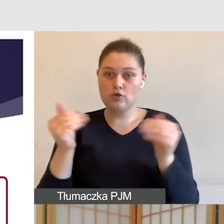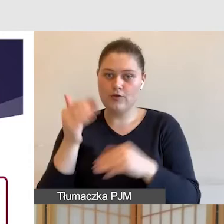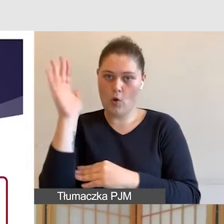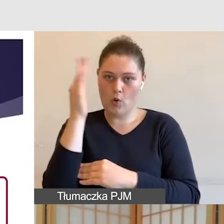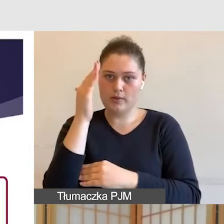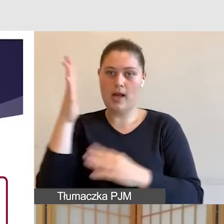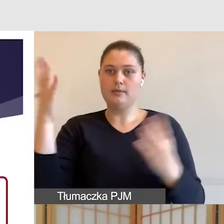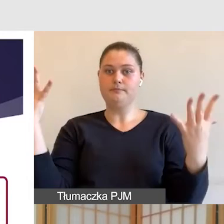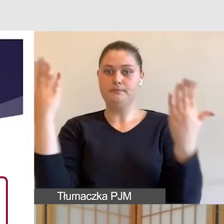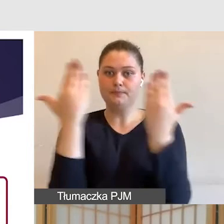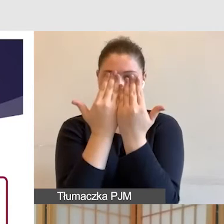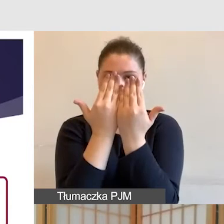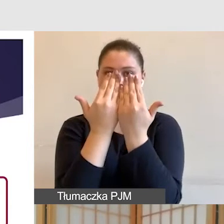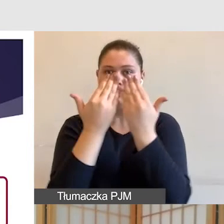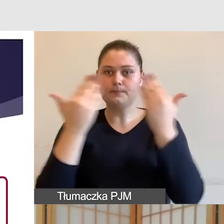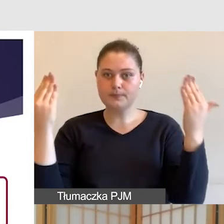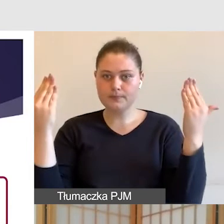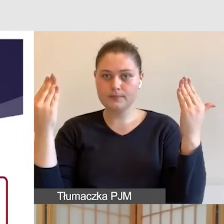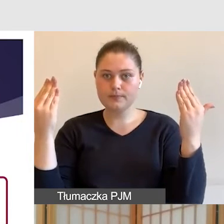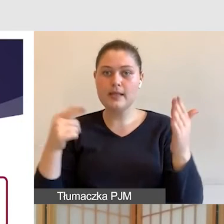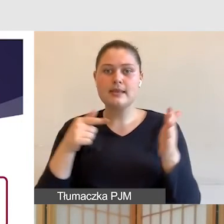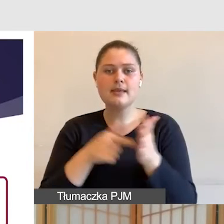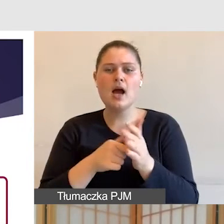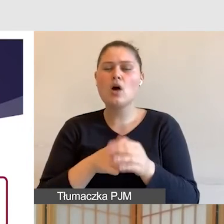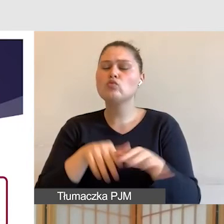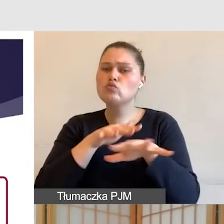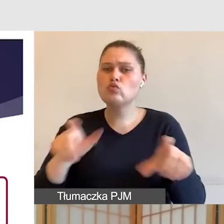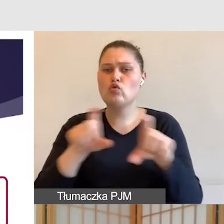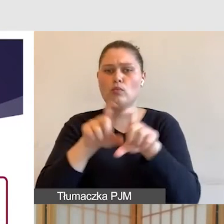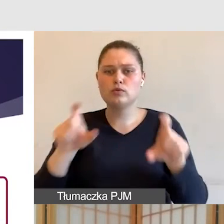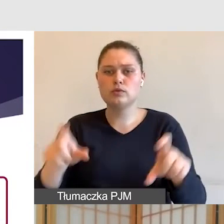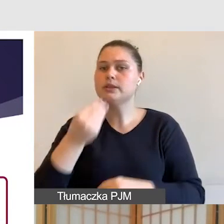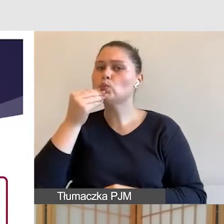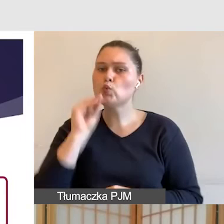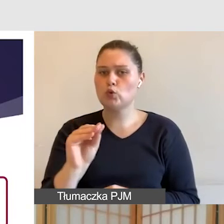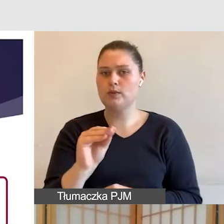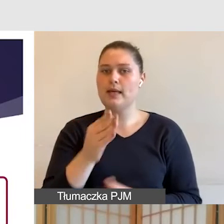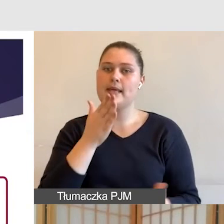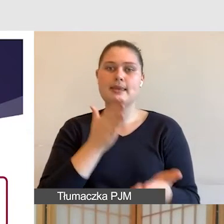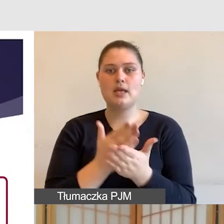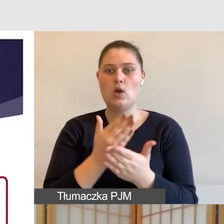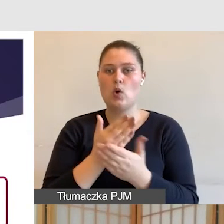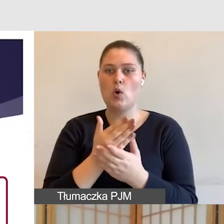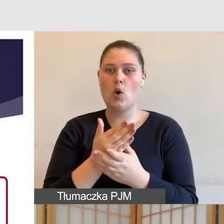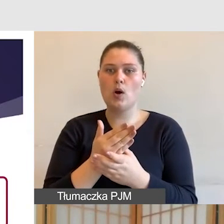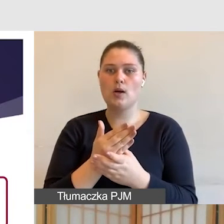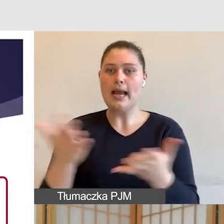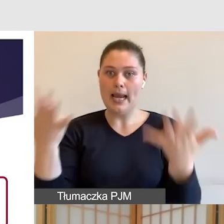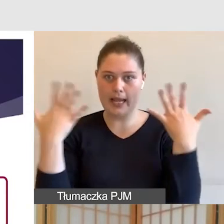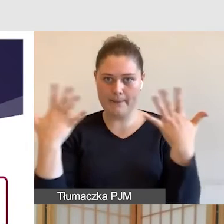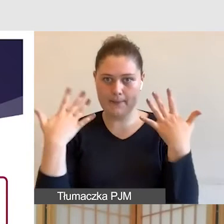Niejednokrotnie mamy w tej chwili bardzo nowoczesne budynki, w których mamy tylko i wyłącznie klimatyzację. Nie jest to dobre